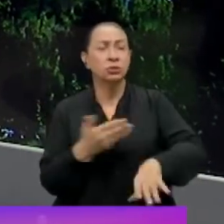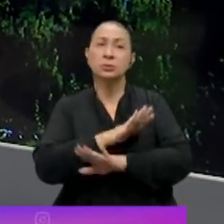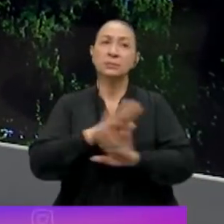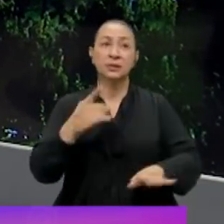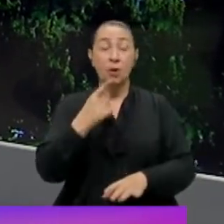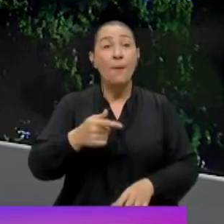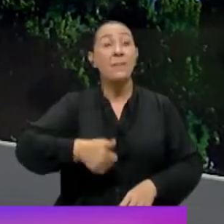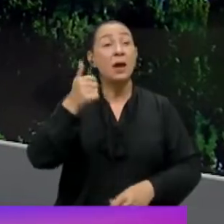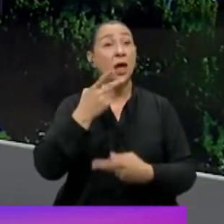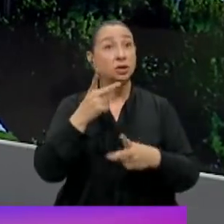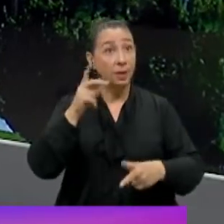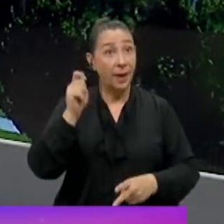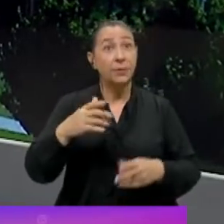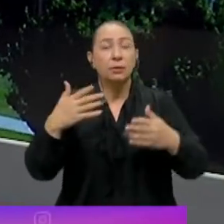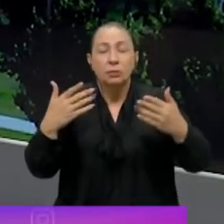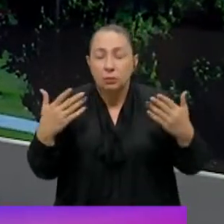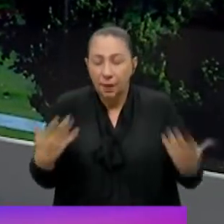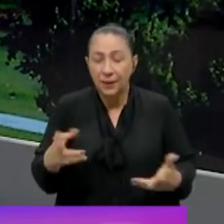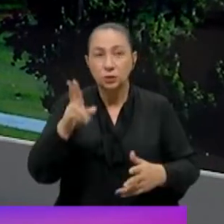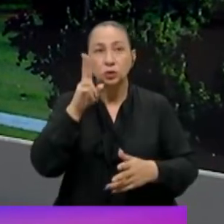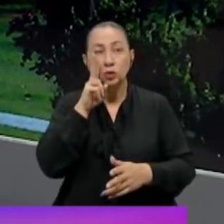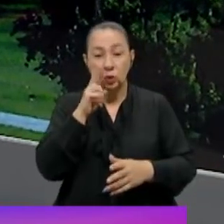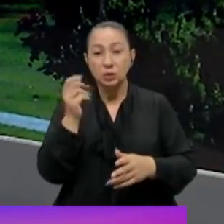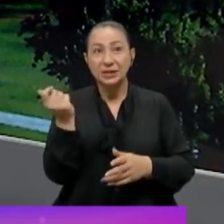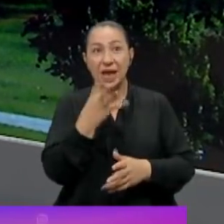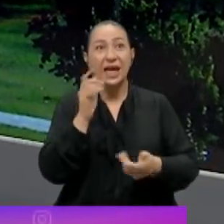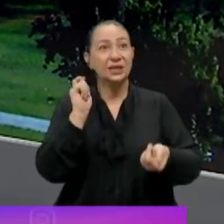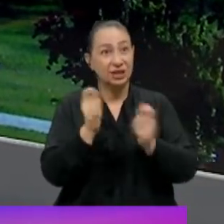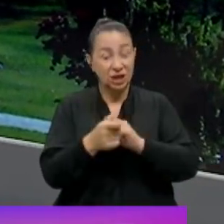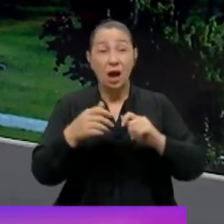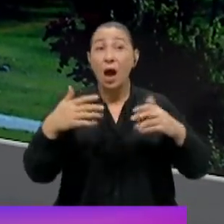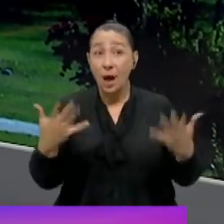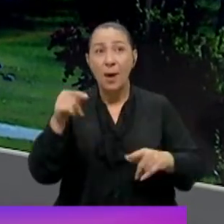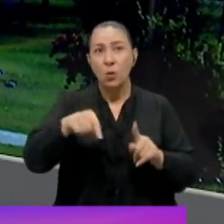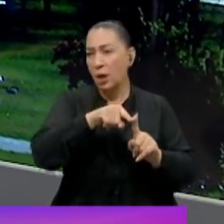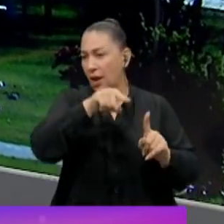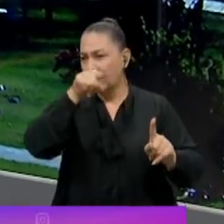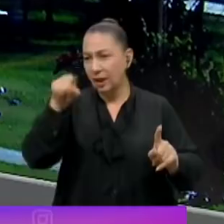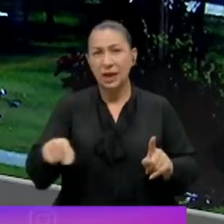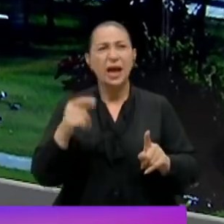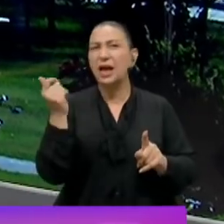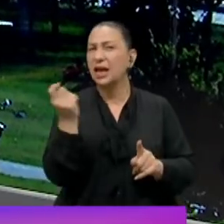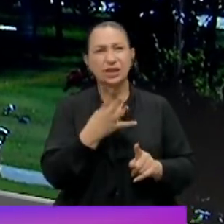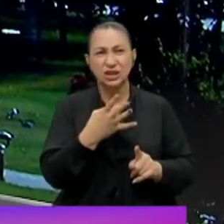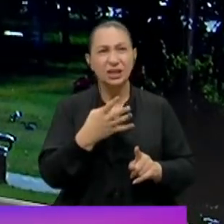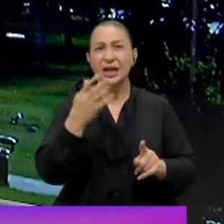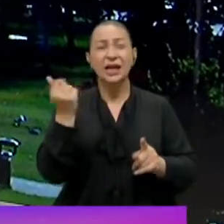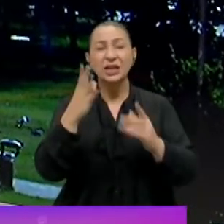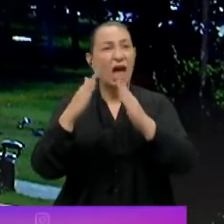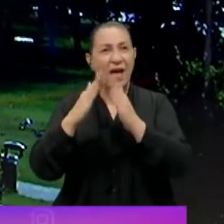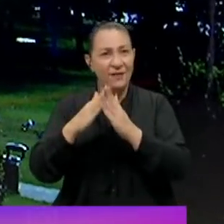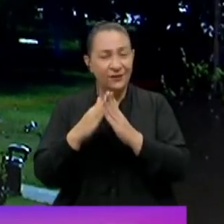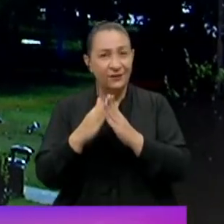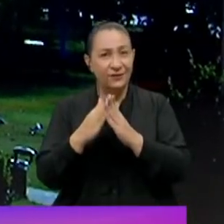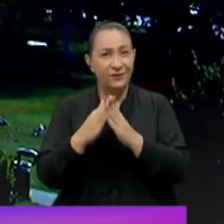Bakanlar açıklama yaptı. Tabii ki son tahlilde sayılar değişecektir. Ama bugüne kadar kaç kişinin, kaç hanenin